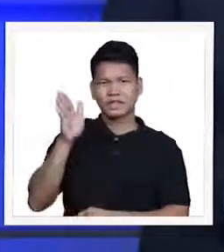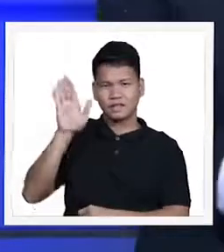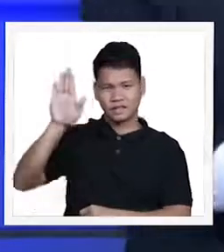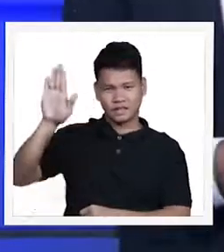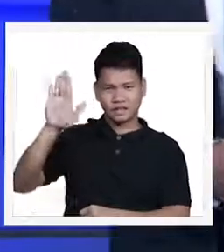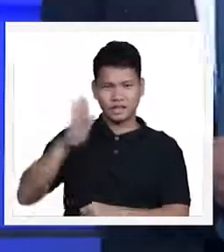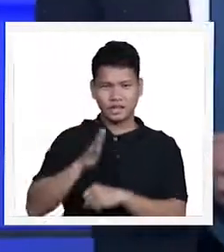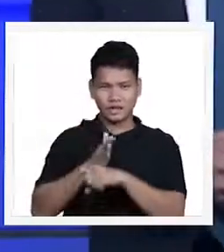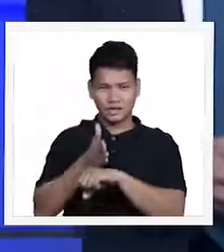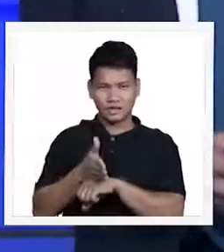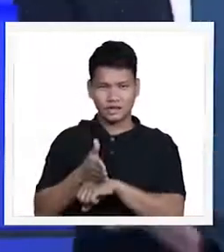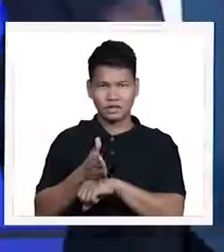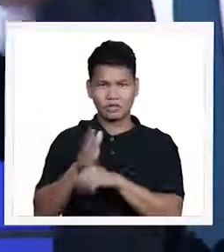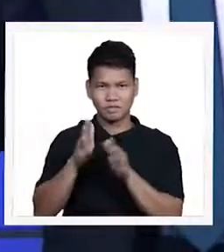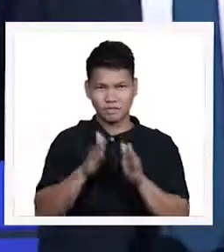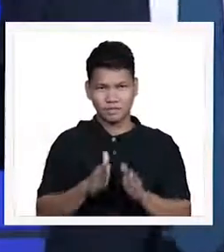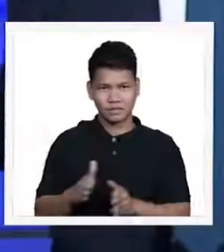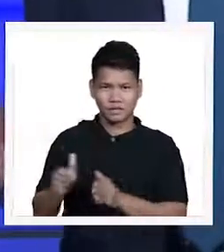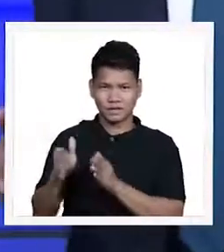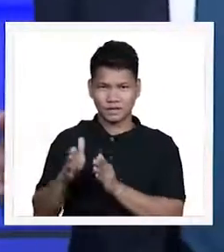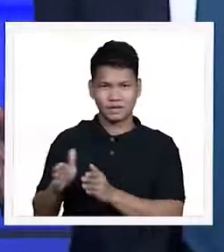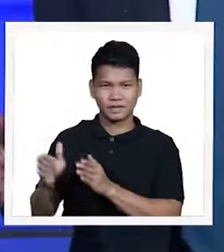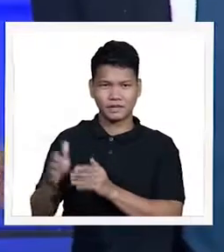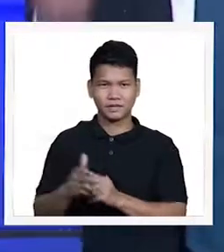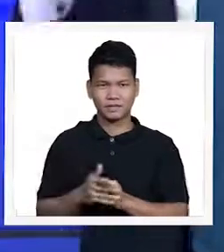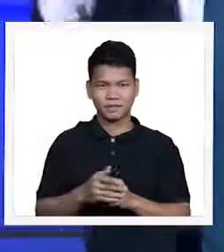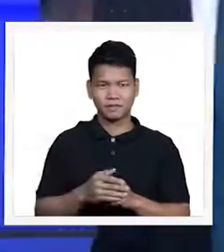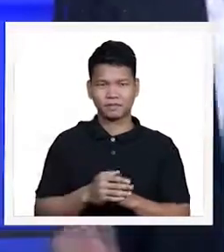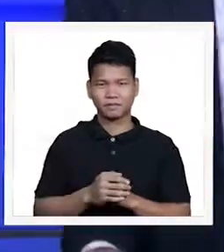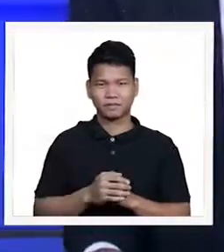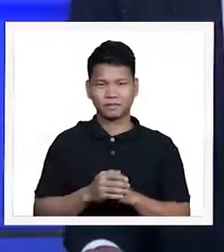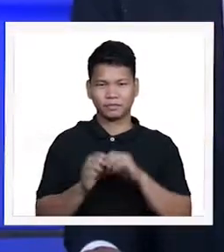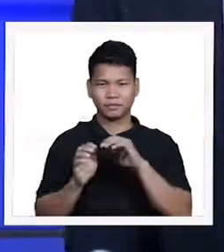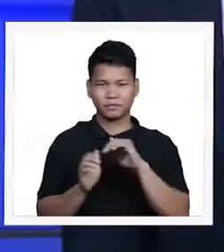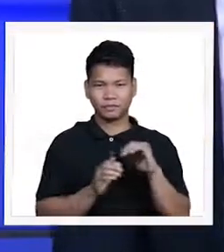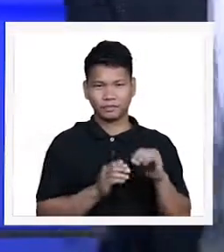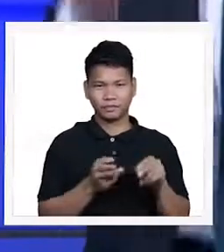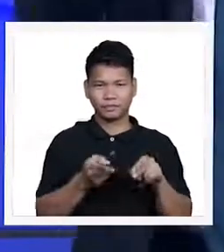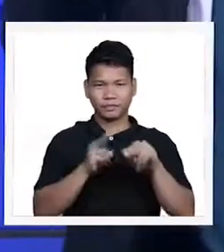to His plan. Ito po ang dagdag. Tignan po ninyo.